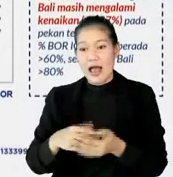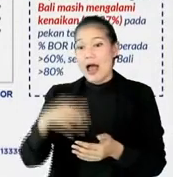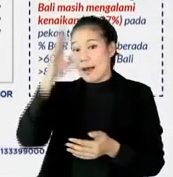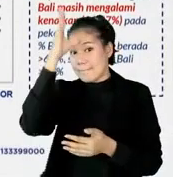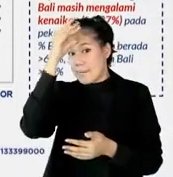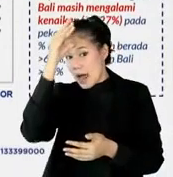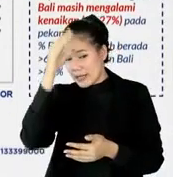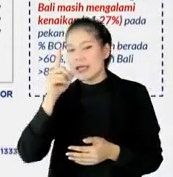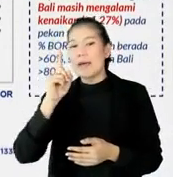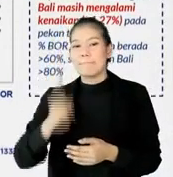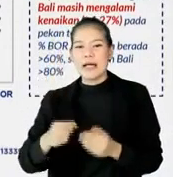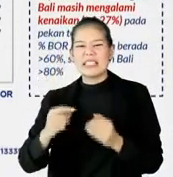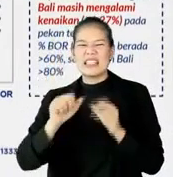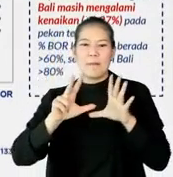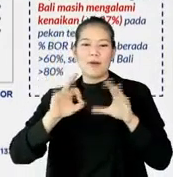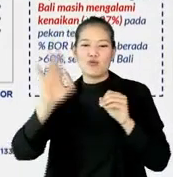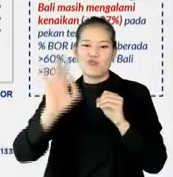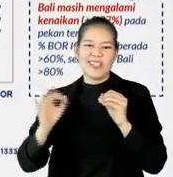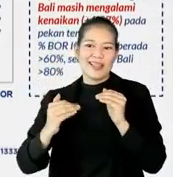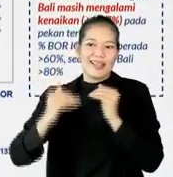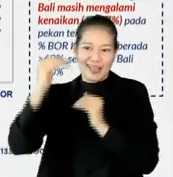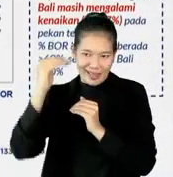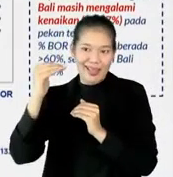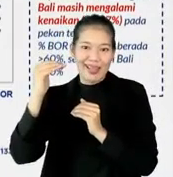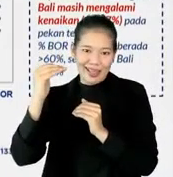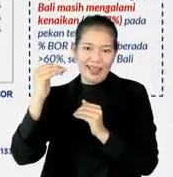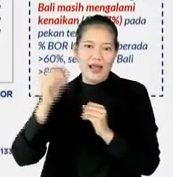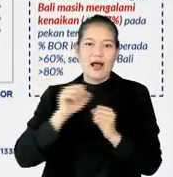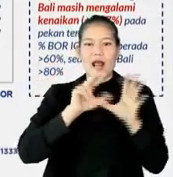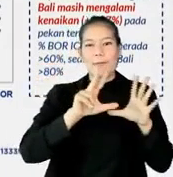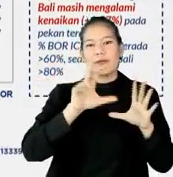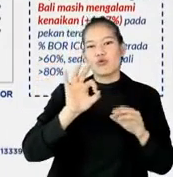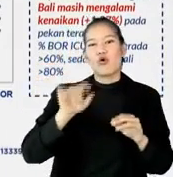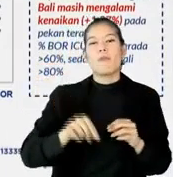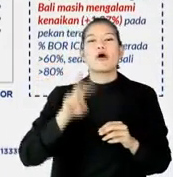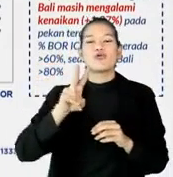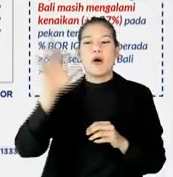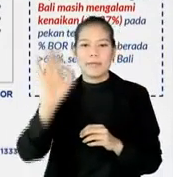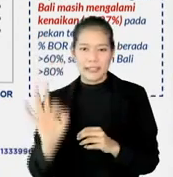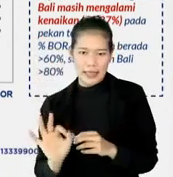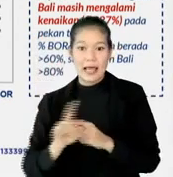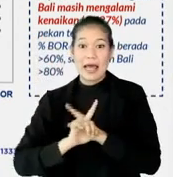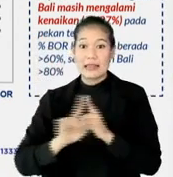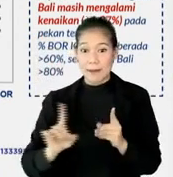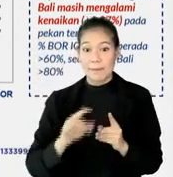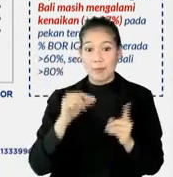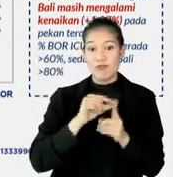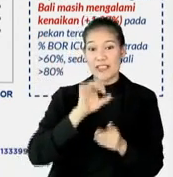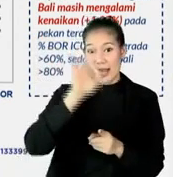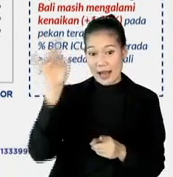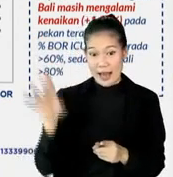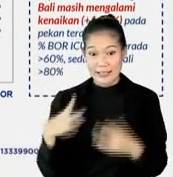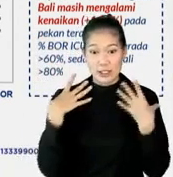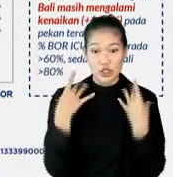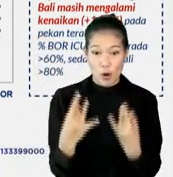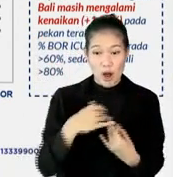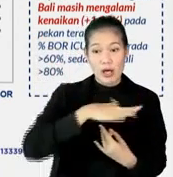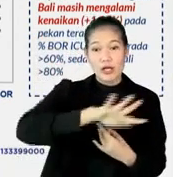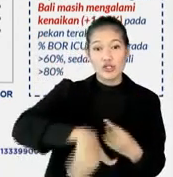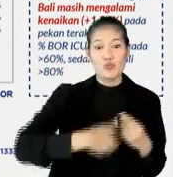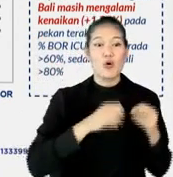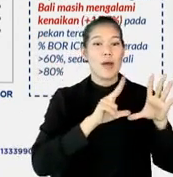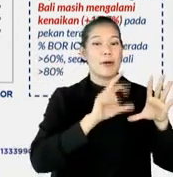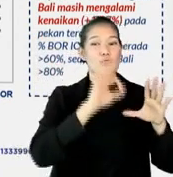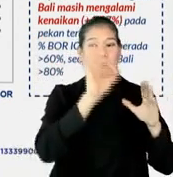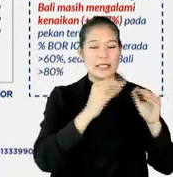dengan angka bor di atas 80%, borderline ya 80,20%. Sedangkan untuk provinsi yang lain di Pulau Jawa, semua sudah